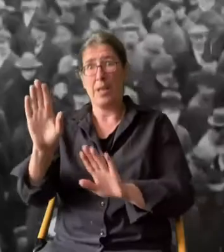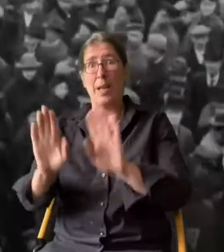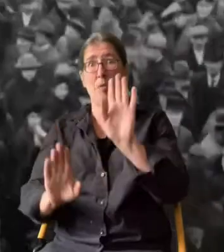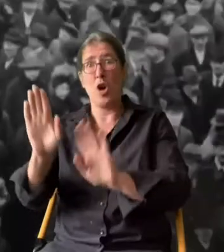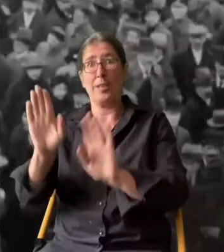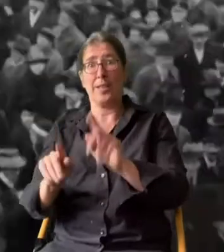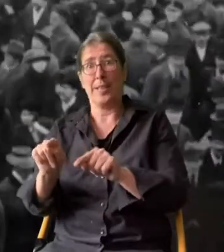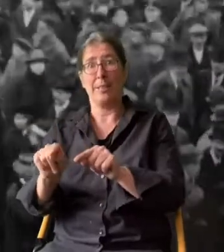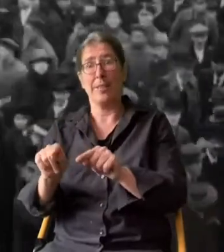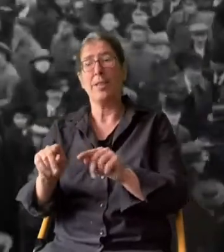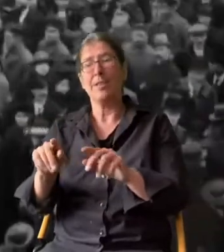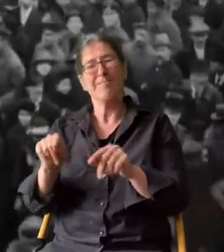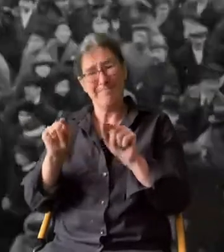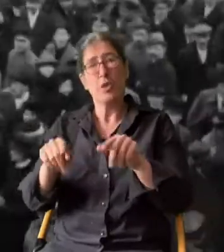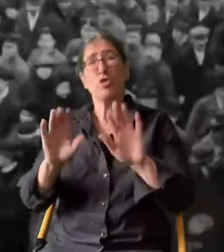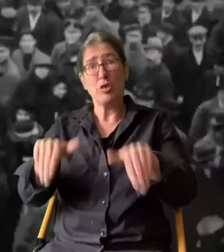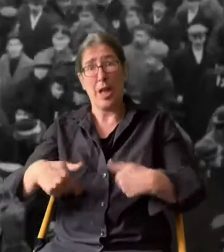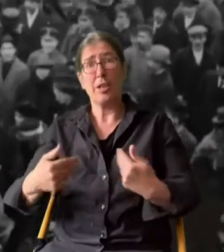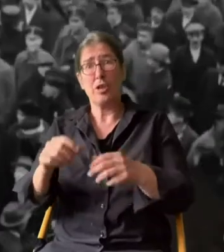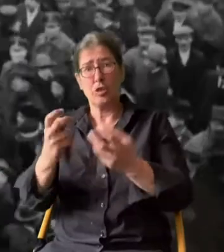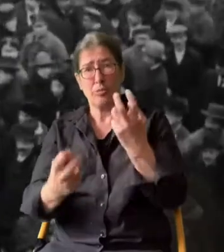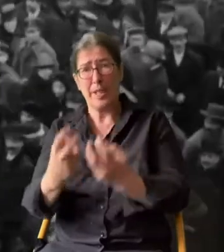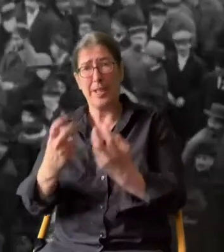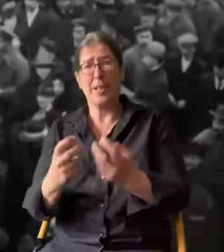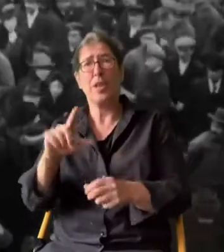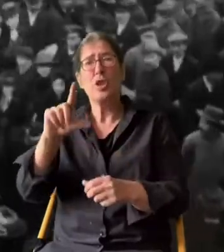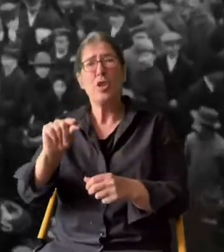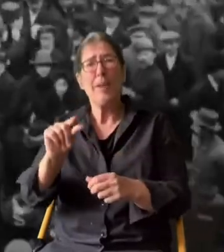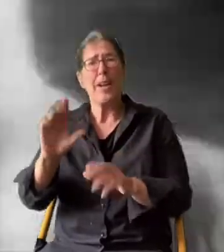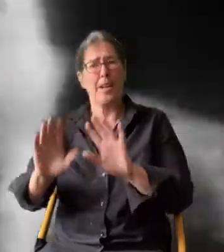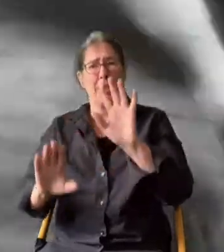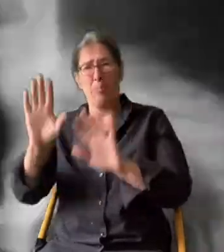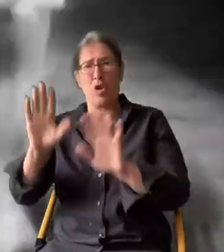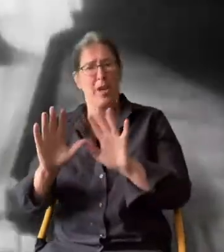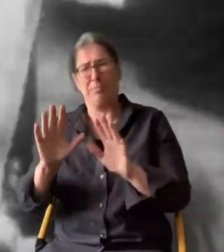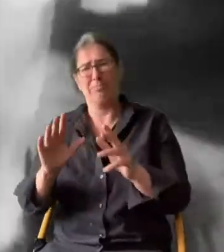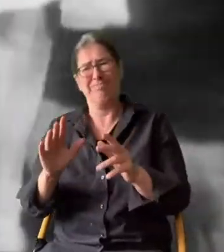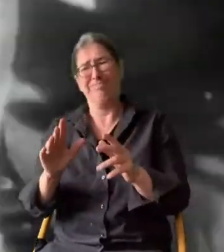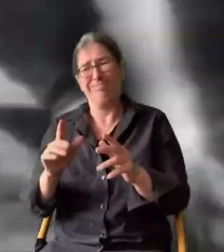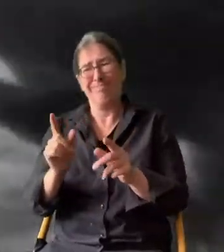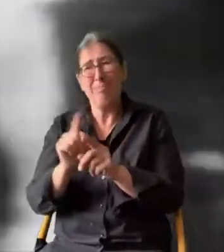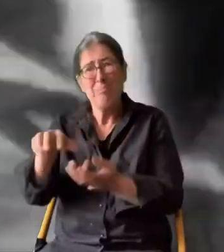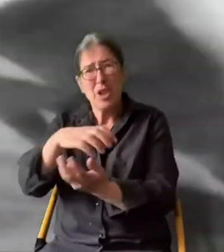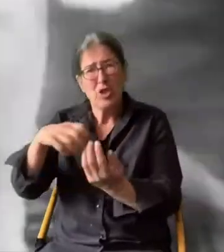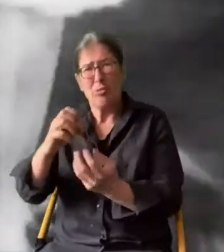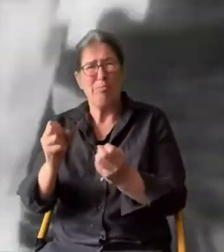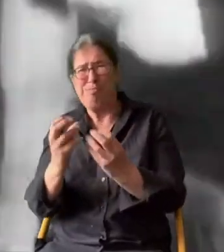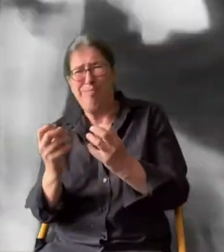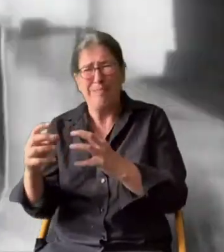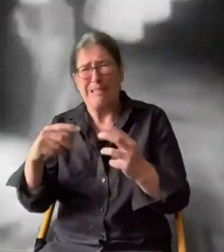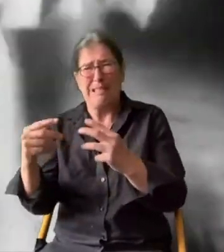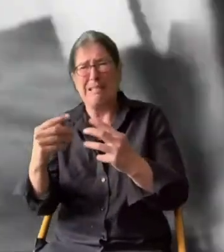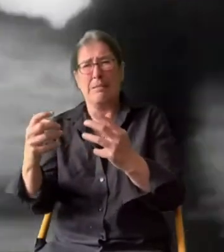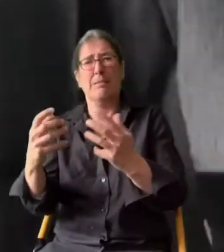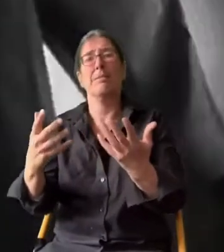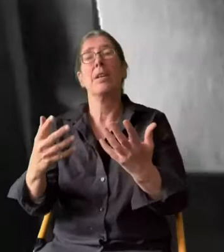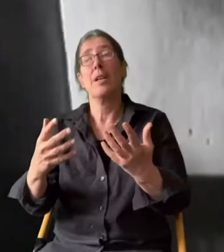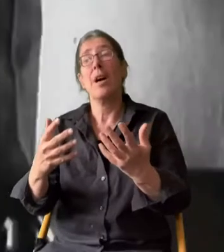Demokratie. Doch der Staat ist schwierig. Es gibt zu wenig Demokraten. Eine explosive Mischung.